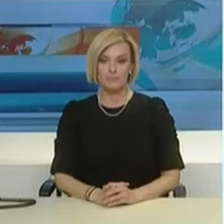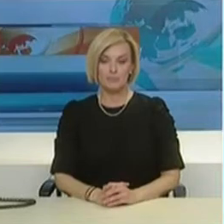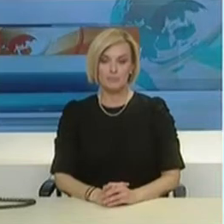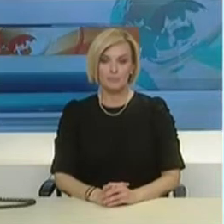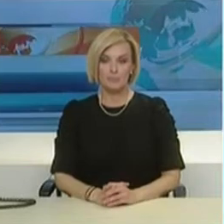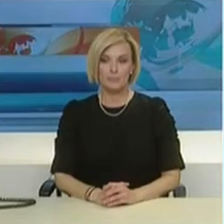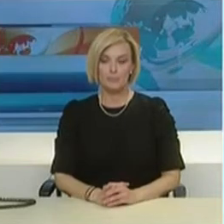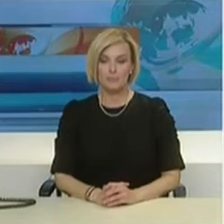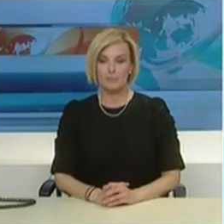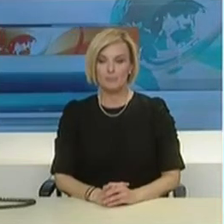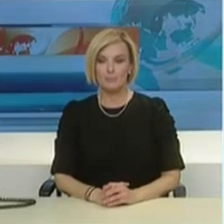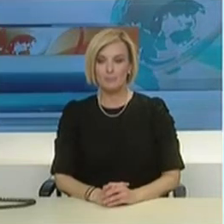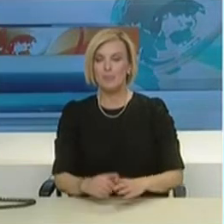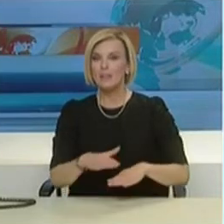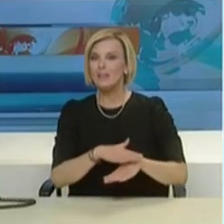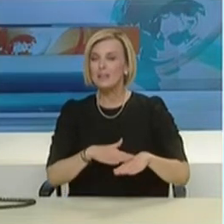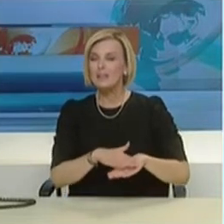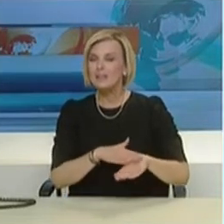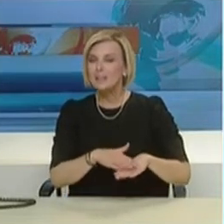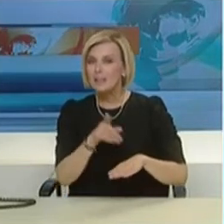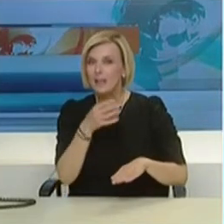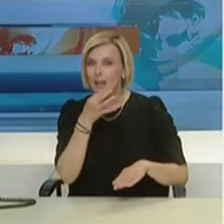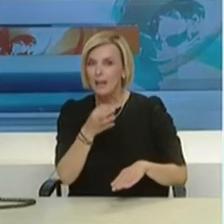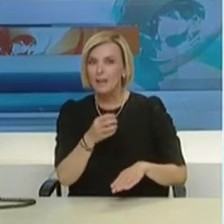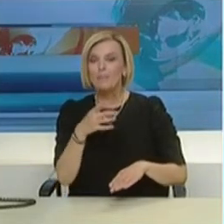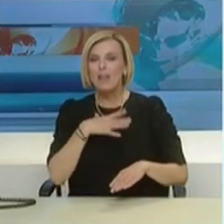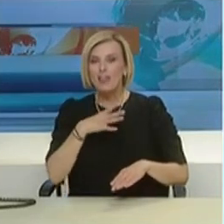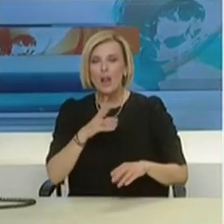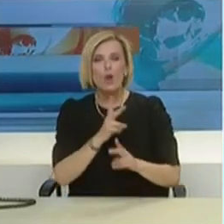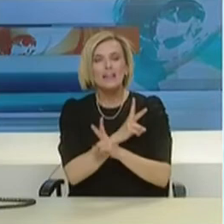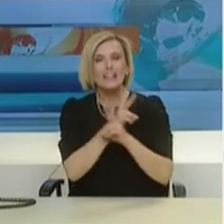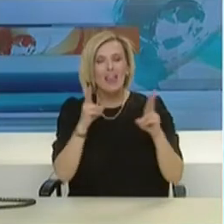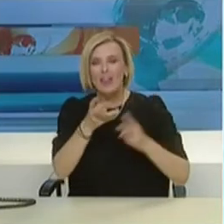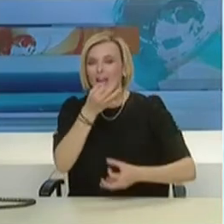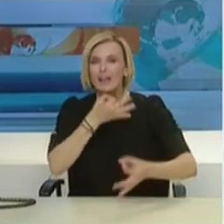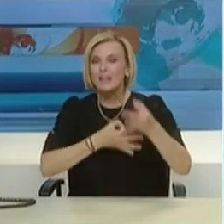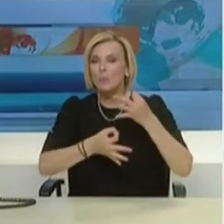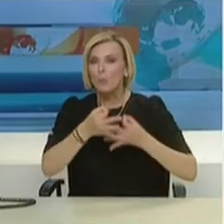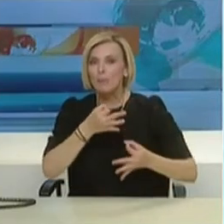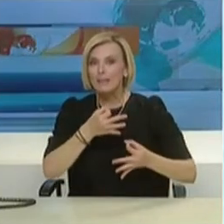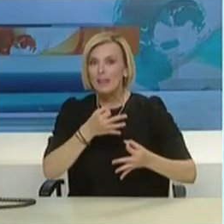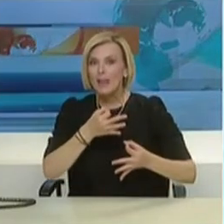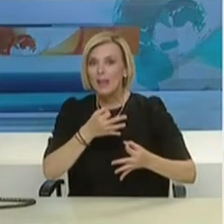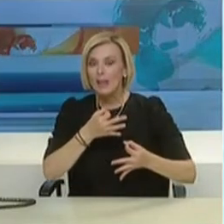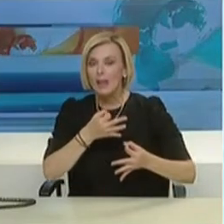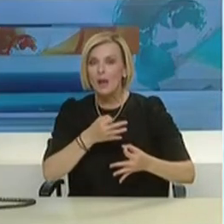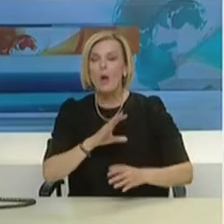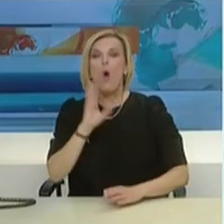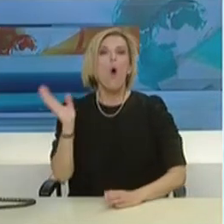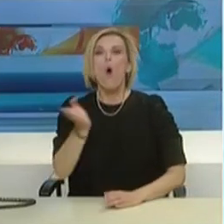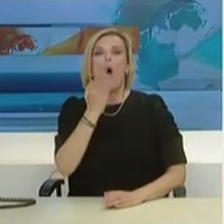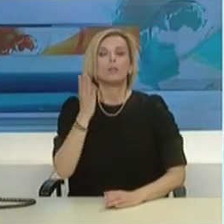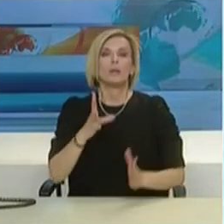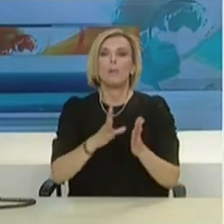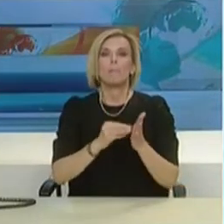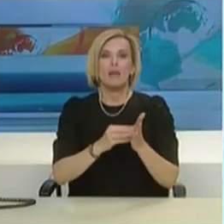Συγγνώμη κύριε Καθλητάν, αφορικά με το πρόγραμμα που μας εξηγήσατε, μια μικρή διευκρίνηση θα ήθελα. Πώς θα επιλέγει το κόσμος από